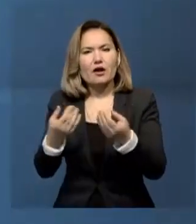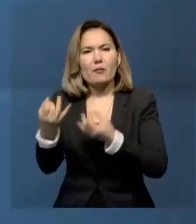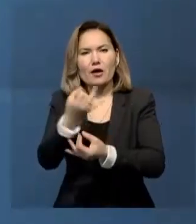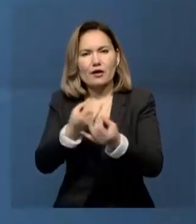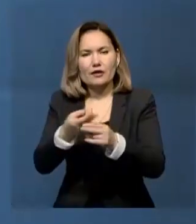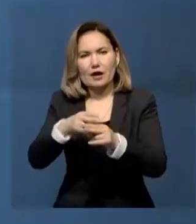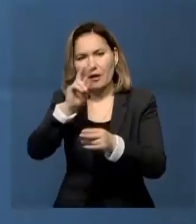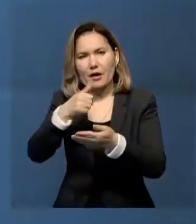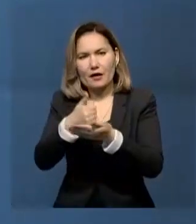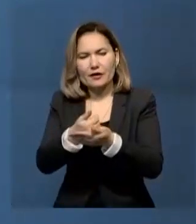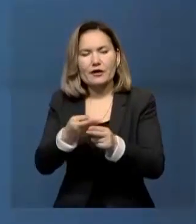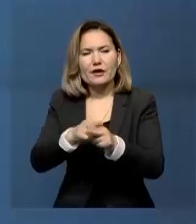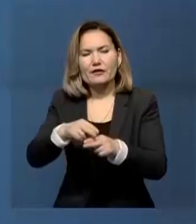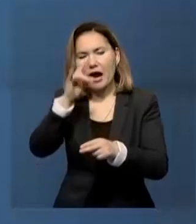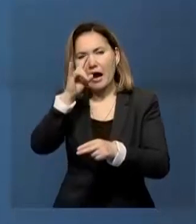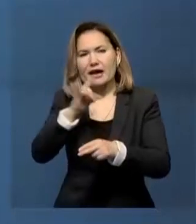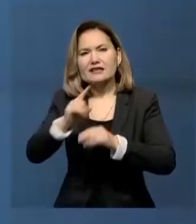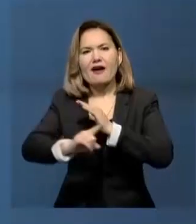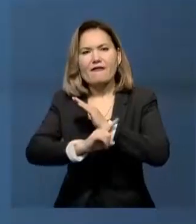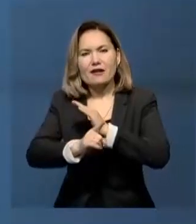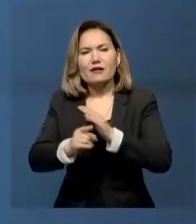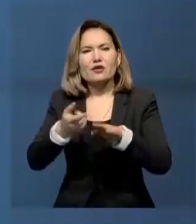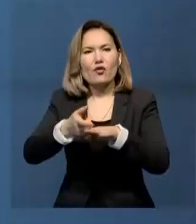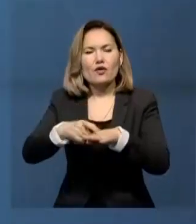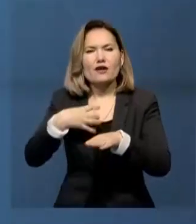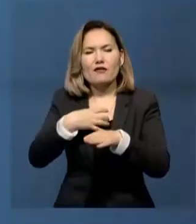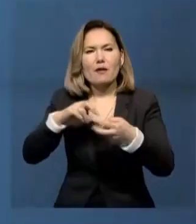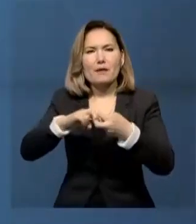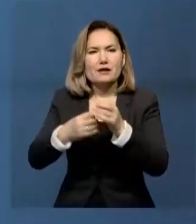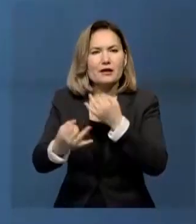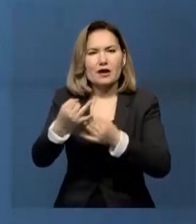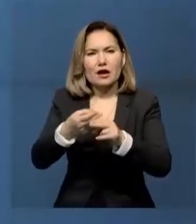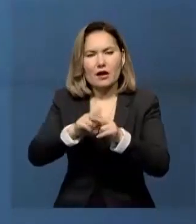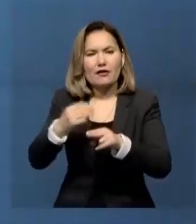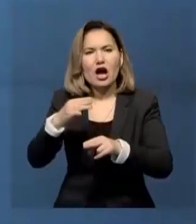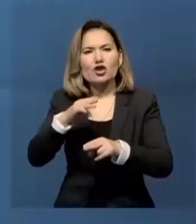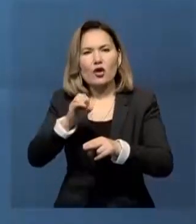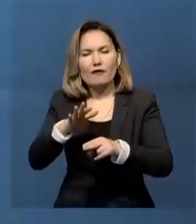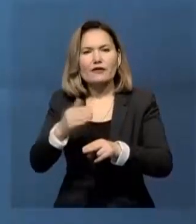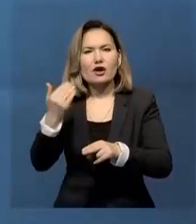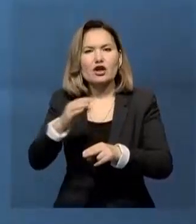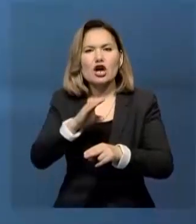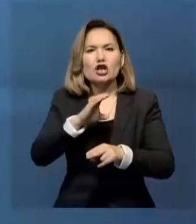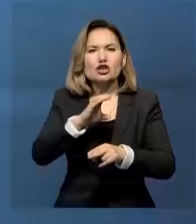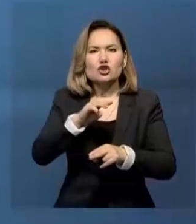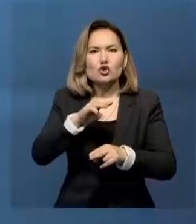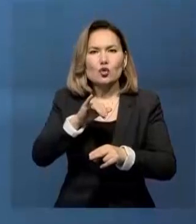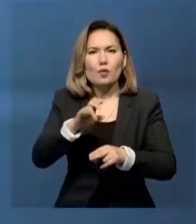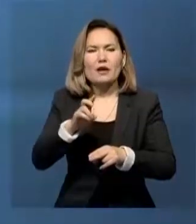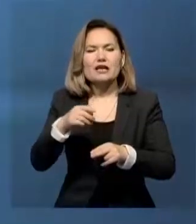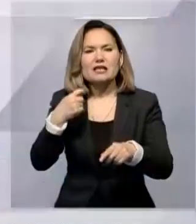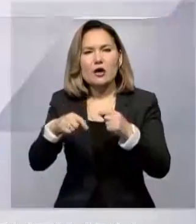мемлекеттер башылары екі жақты күнтәрті бінің өз екті мәселерін тақылады. Қасым Жомар Туғаев пен Александр Ступ сауда